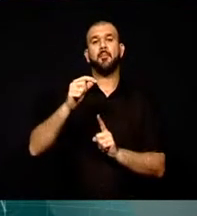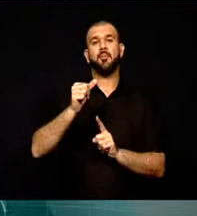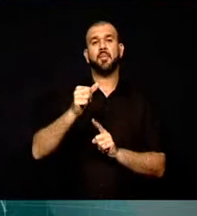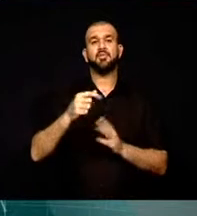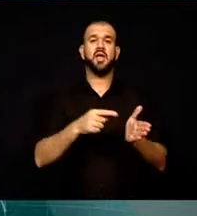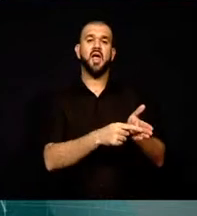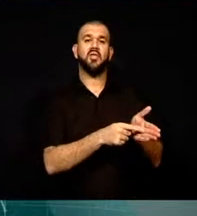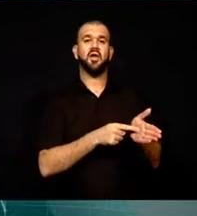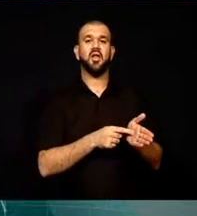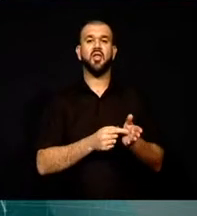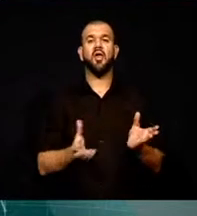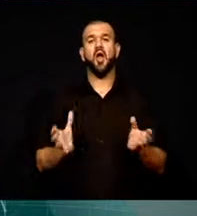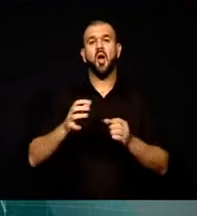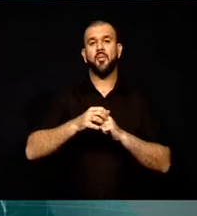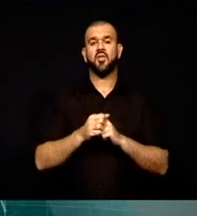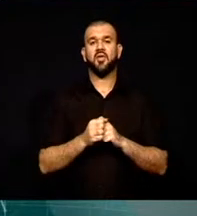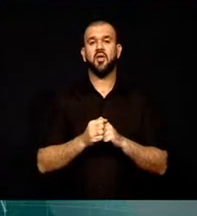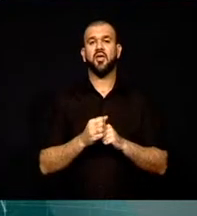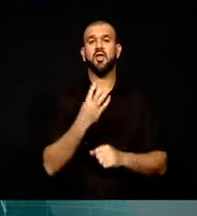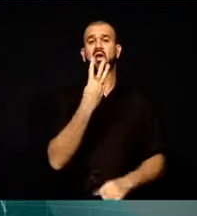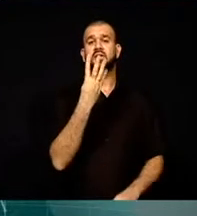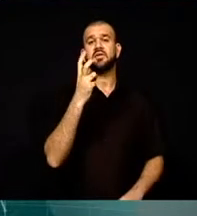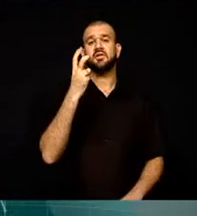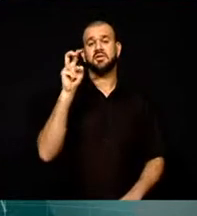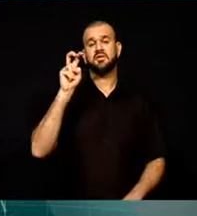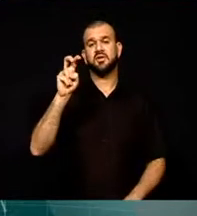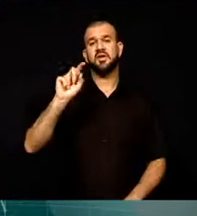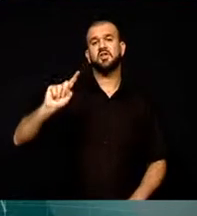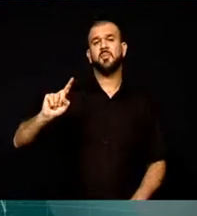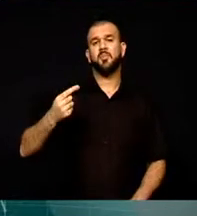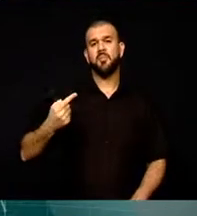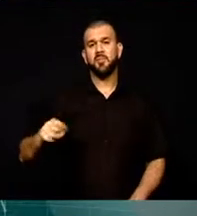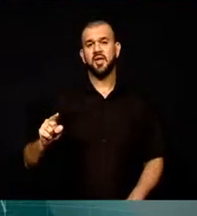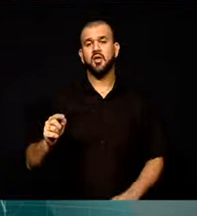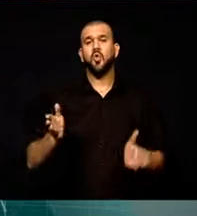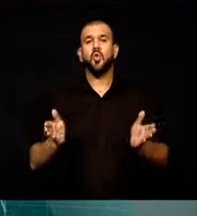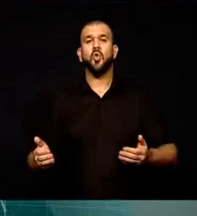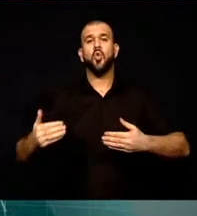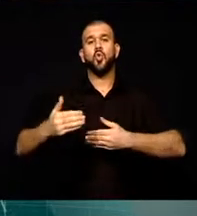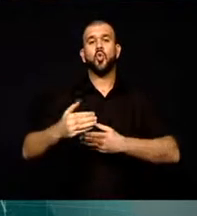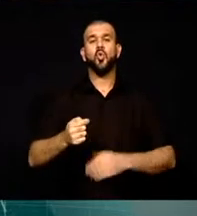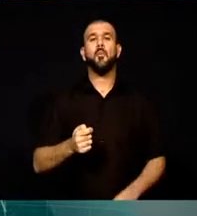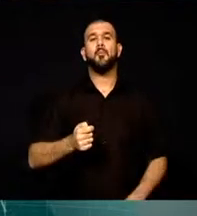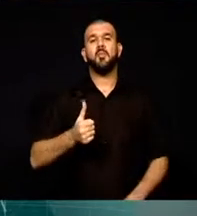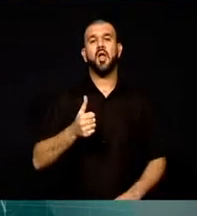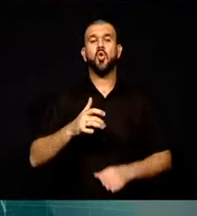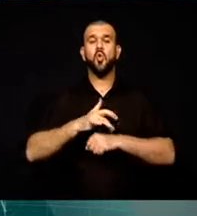kapladıkları 48 bin kutu bir ayı ülkeye sokmak isterken yakalandı.